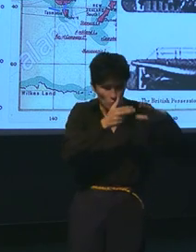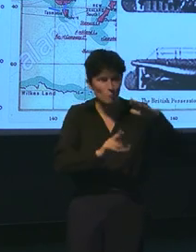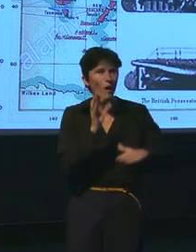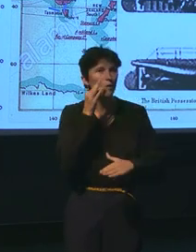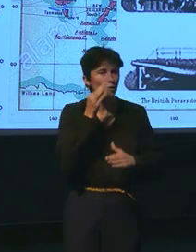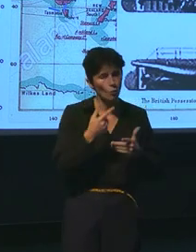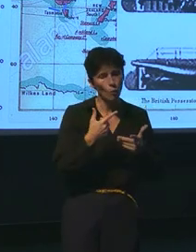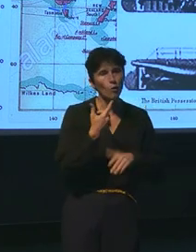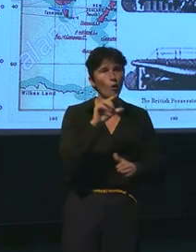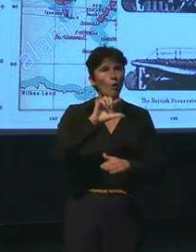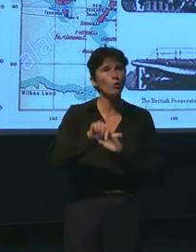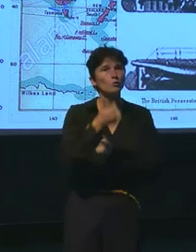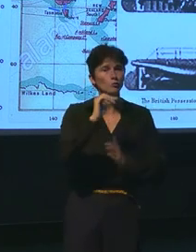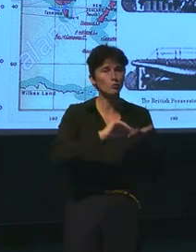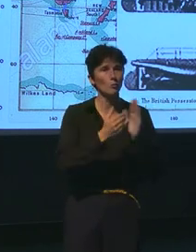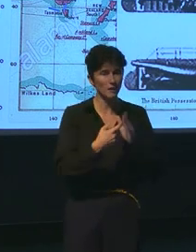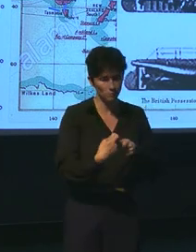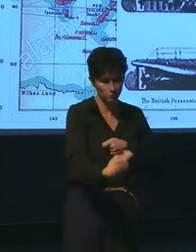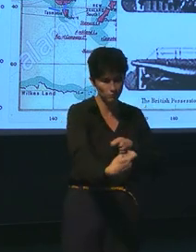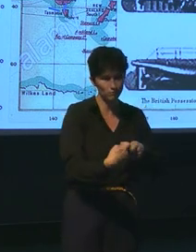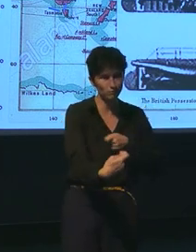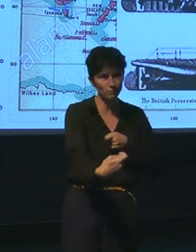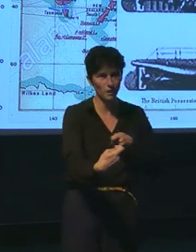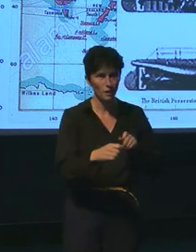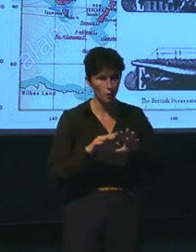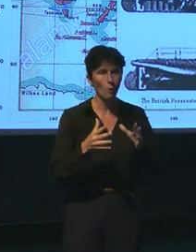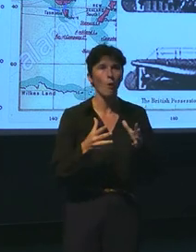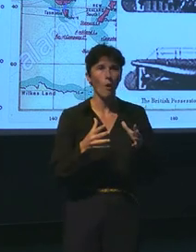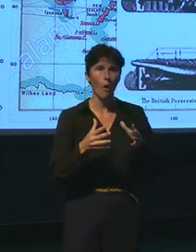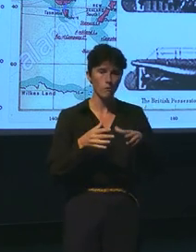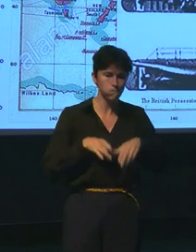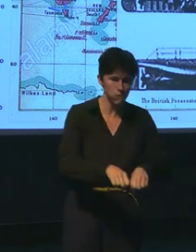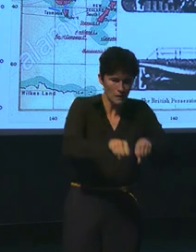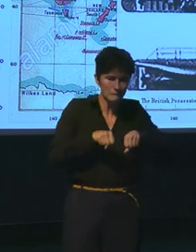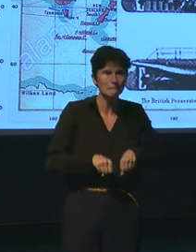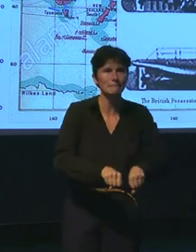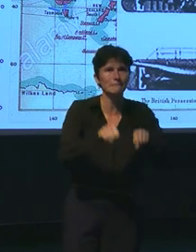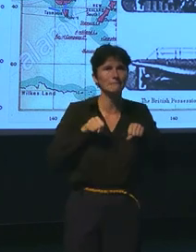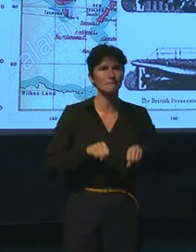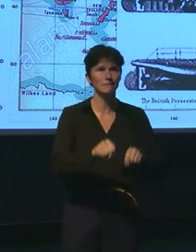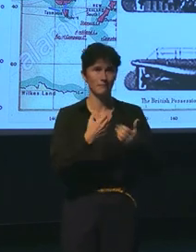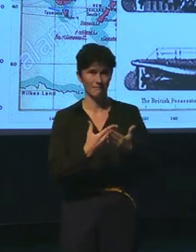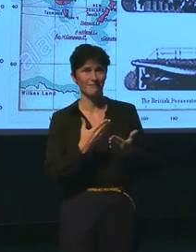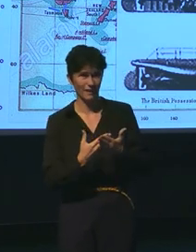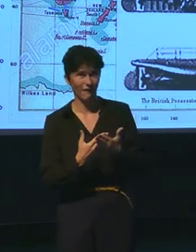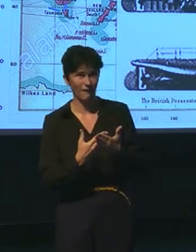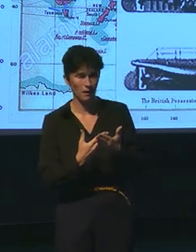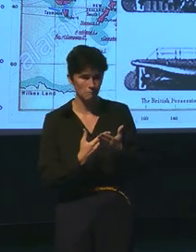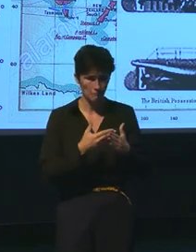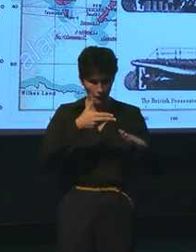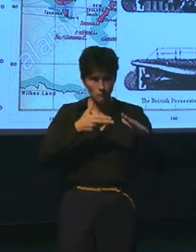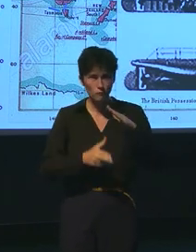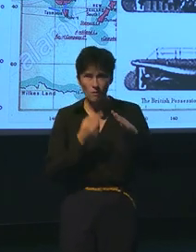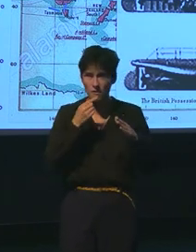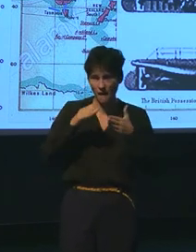de 12 mètres où il y l'échelle avec l'homme, en répulsion humaine propulsant un bras. Ce coup, ils avaient réussi à couler à la